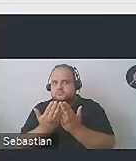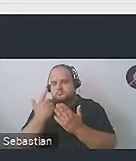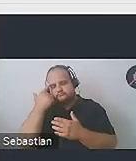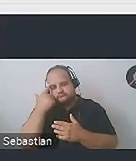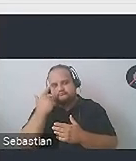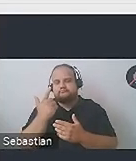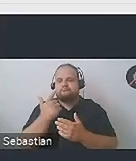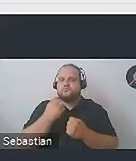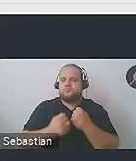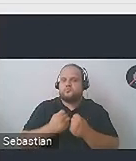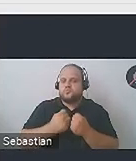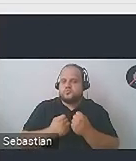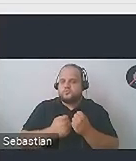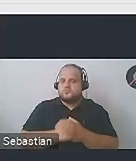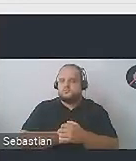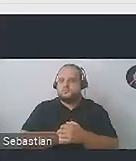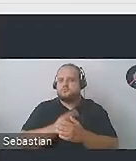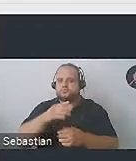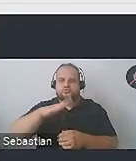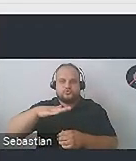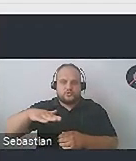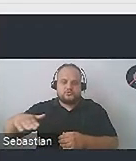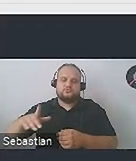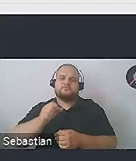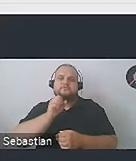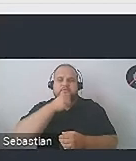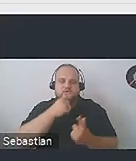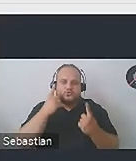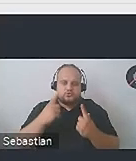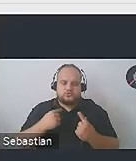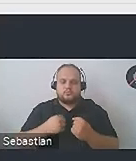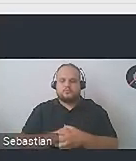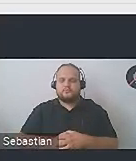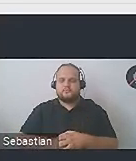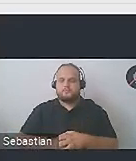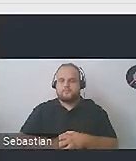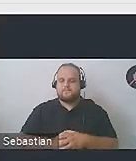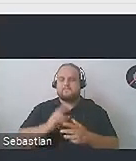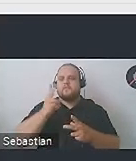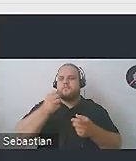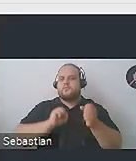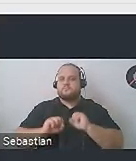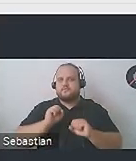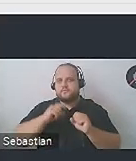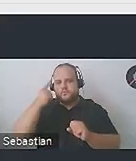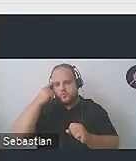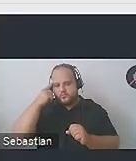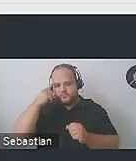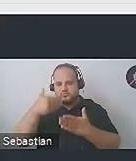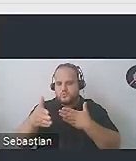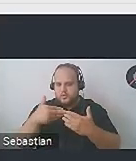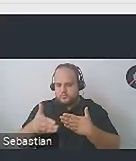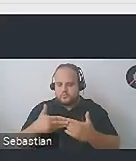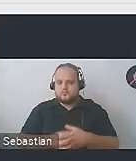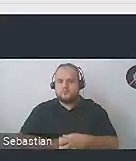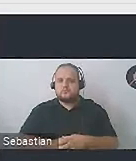osoby z trudnościami poznawczymi to są zarówno dzieci, jak i seniorzy, jak i osoby z niepełnosprawnością intelektualną, też